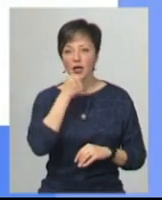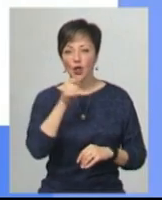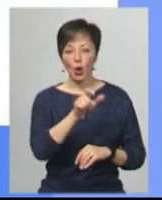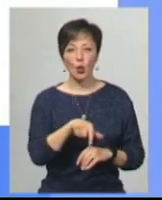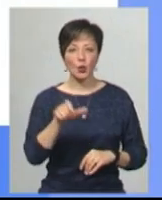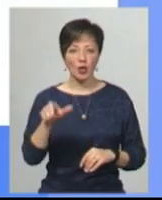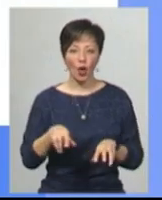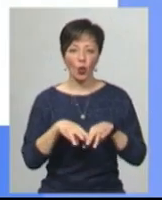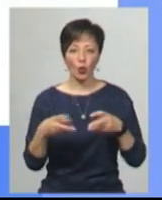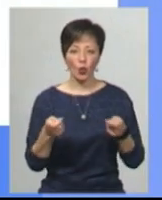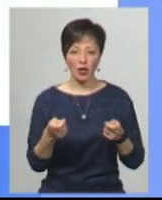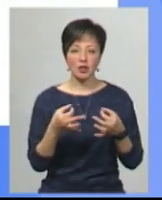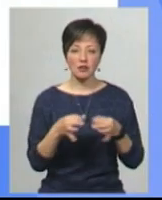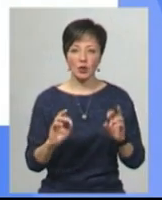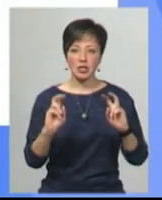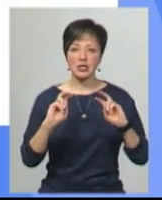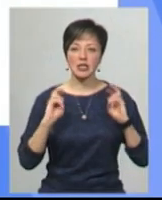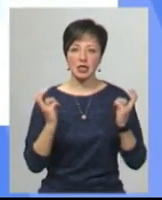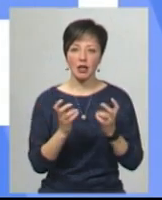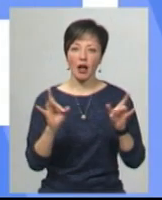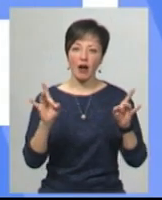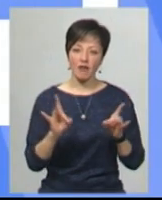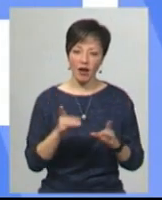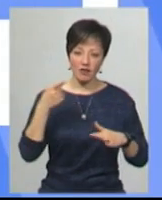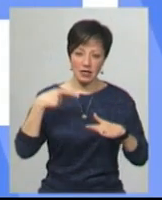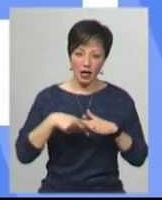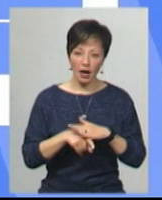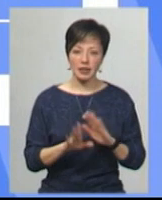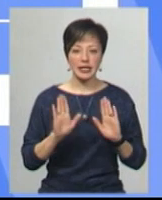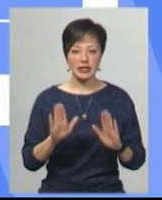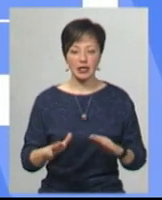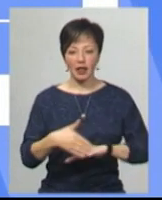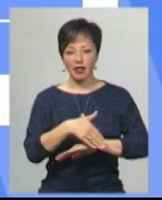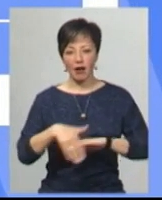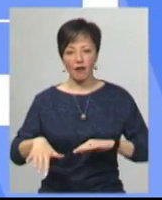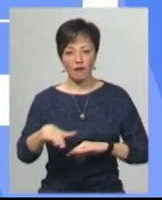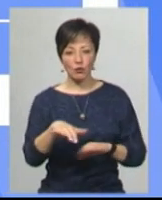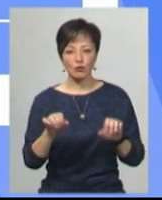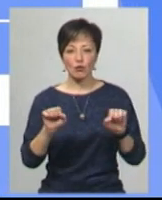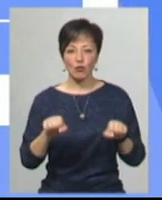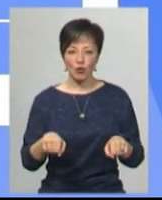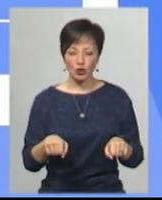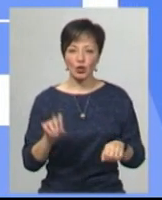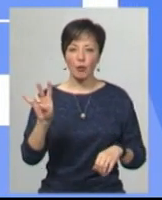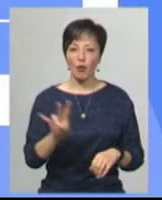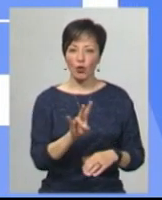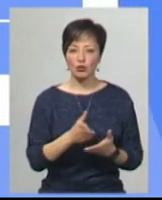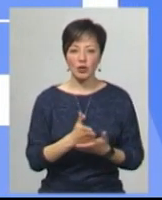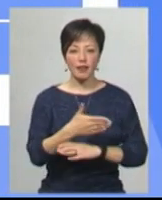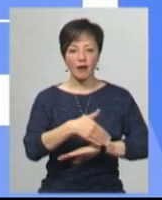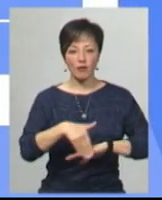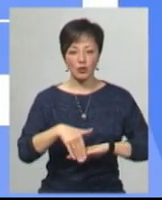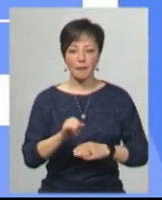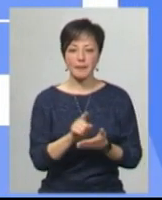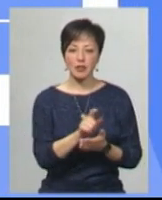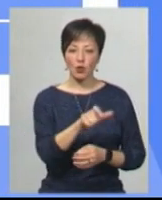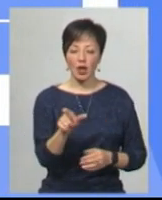Зокрема, уряд дозволив сидіти в кафе та ресторанах всередині, а не тільки на літній терасі. Можна правити богослужіння, але на дворі. І